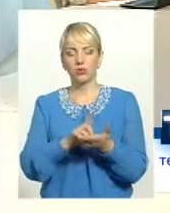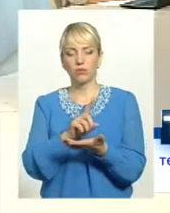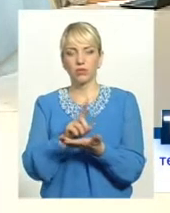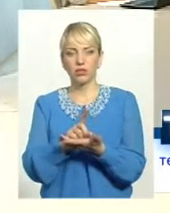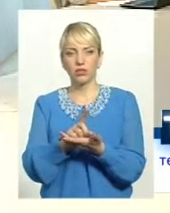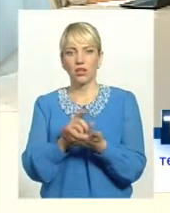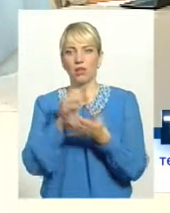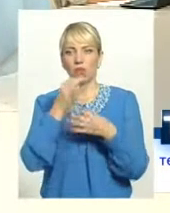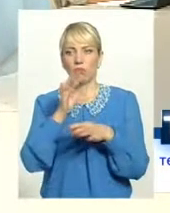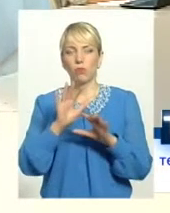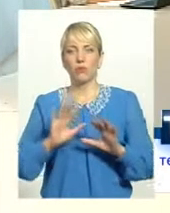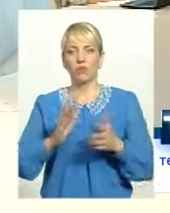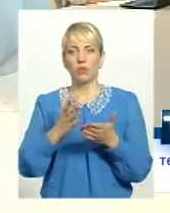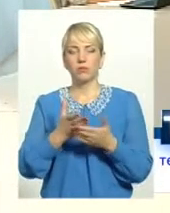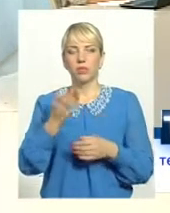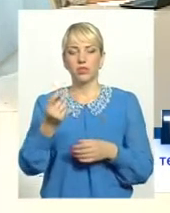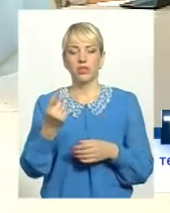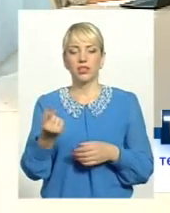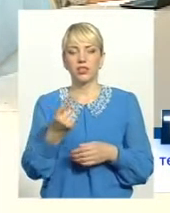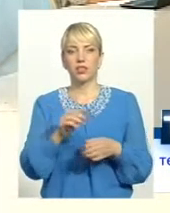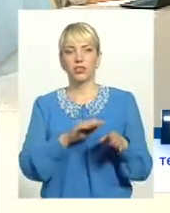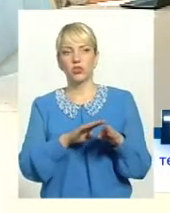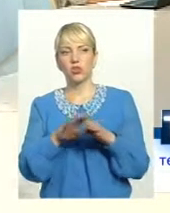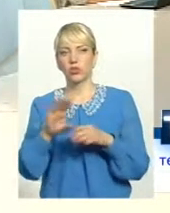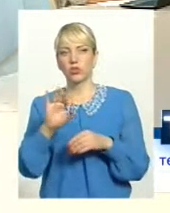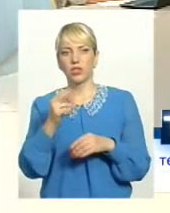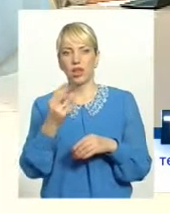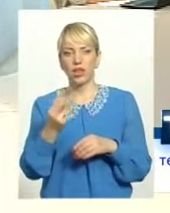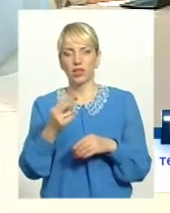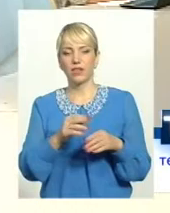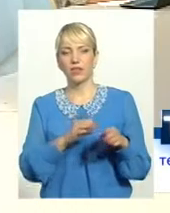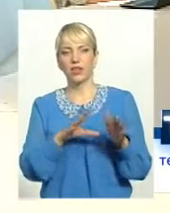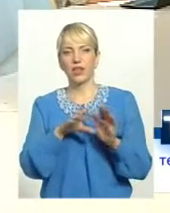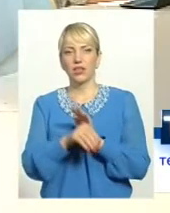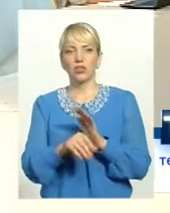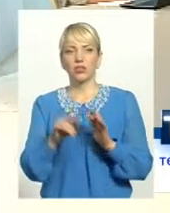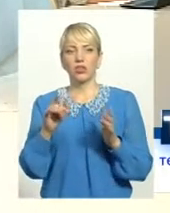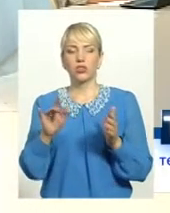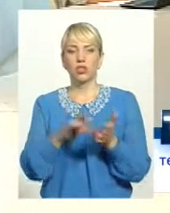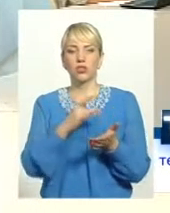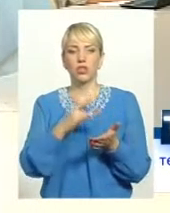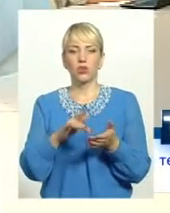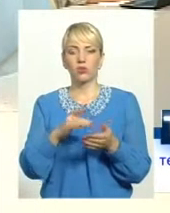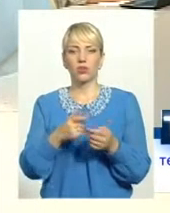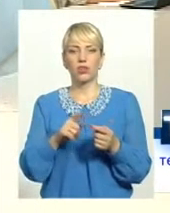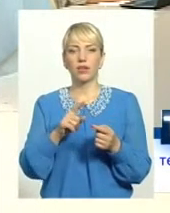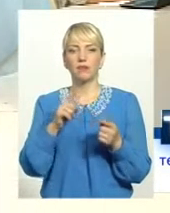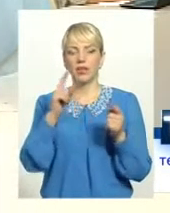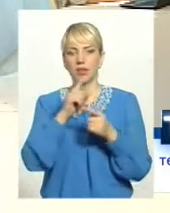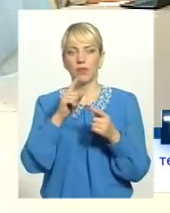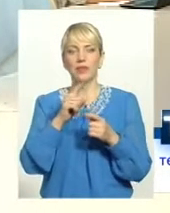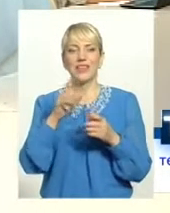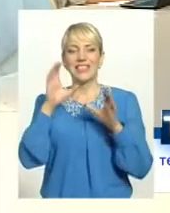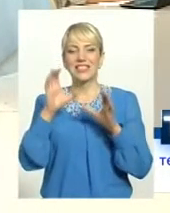в любому випадку сплатити єдиний соціальний внесок із розрахунку мінімальної заробітної плати. Тобто, закон підійгнав, що